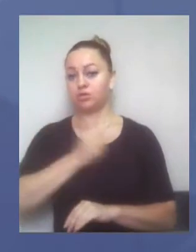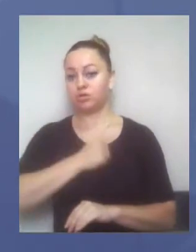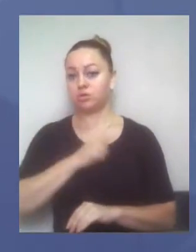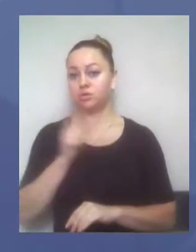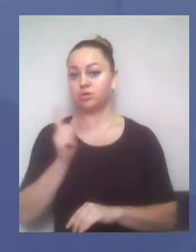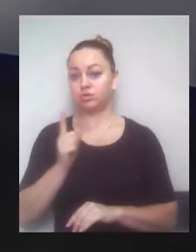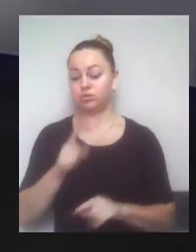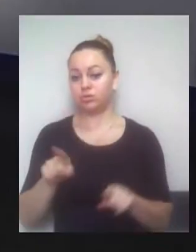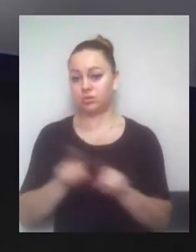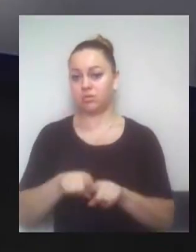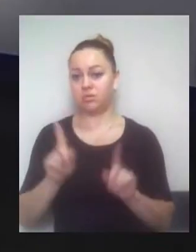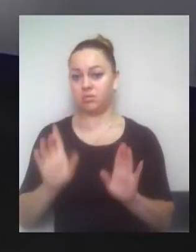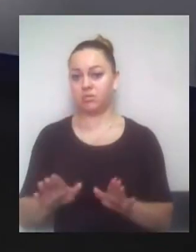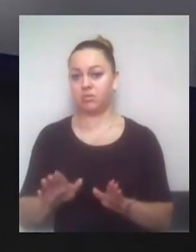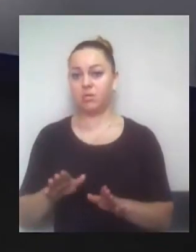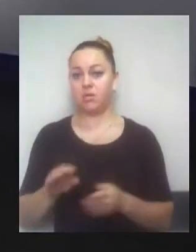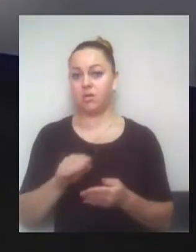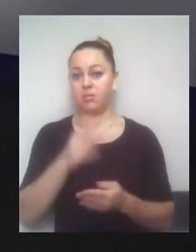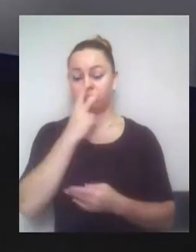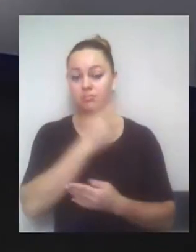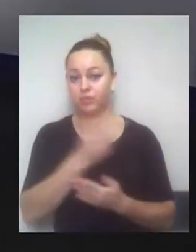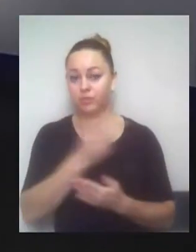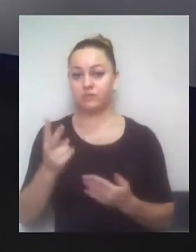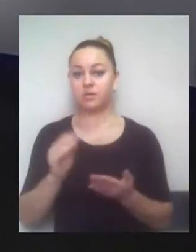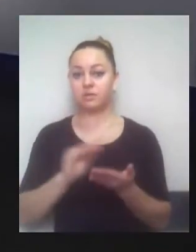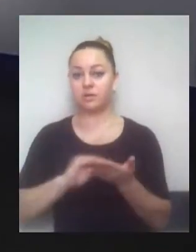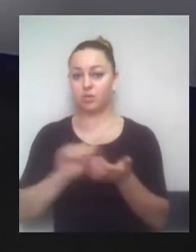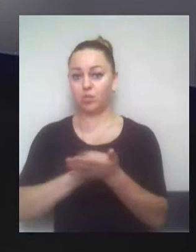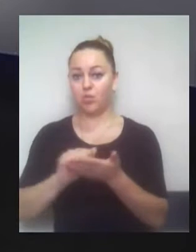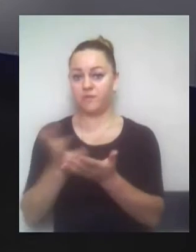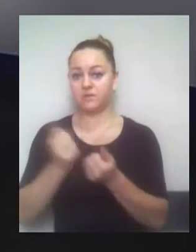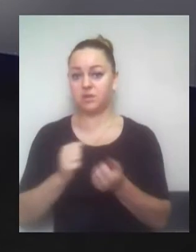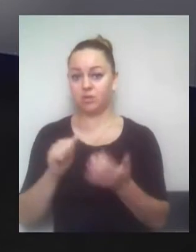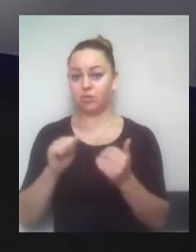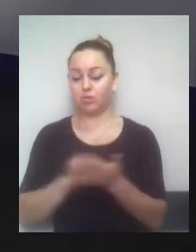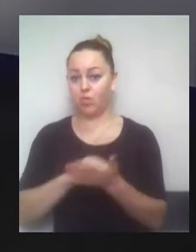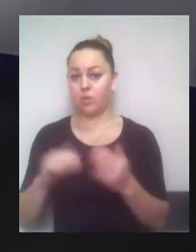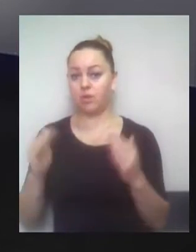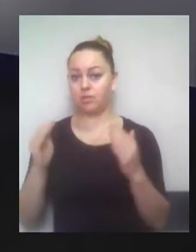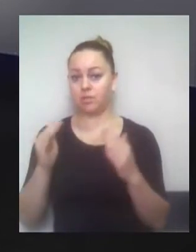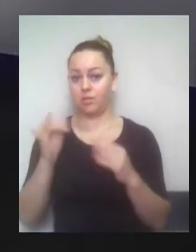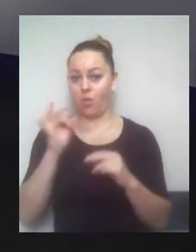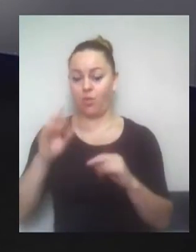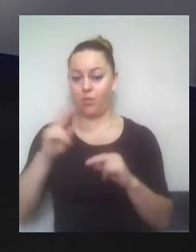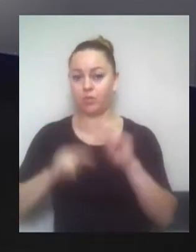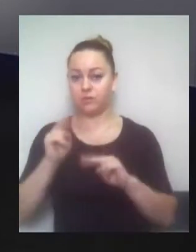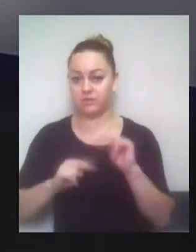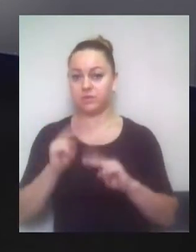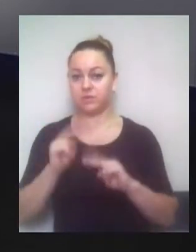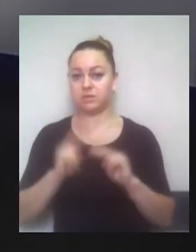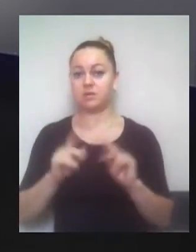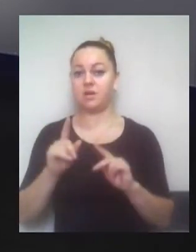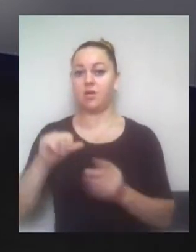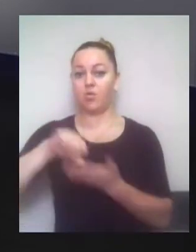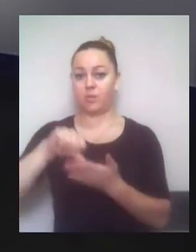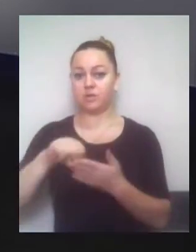самое. То есть, они взяли документы у застройщика. Застройщик, да, предоставлял якобы документы на